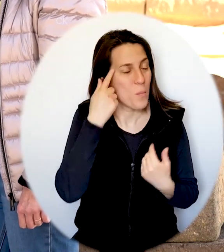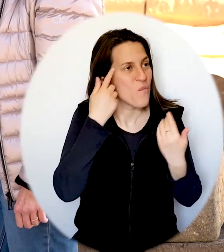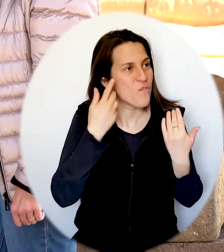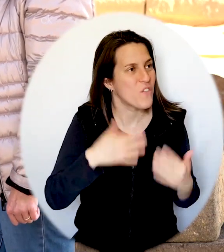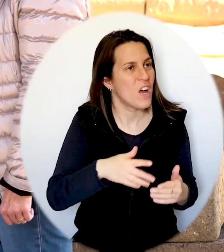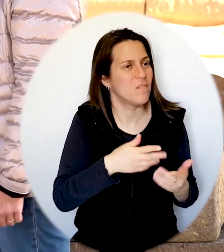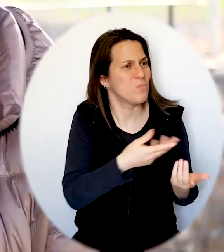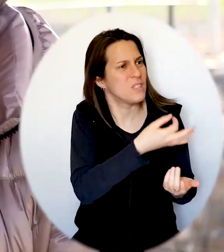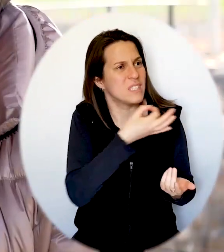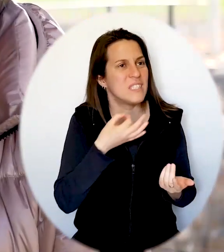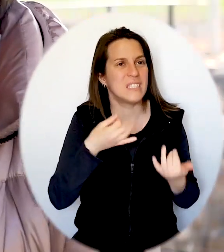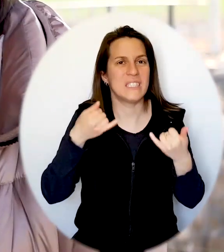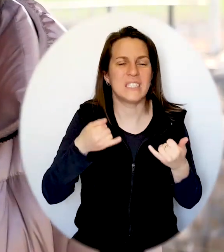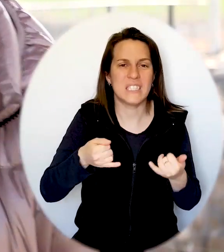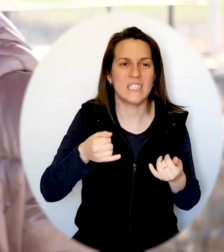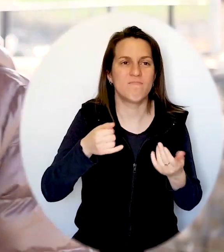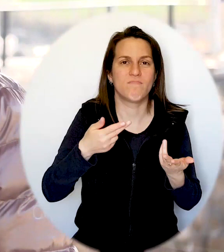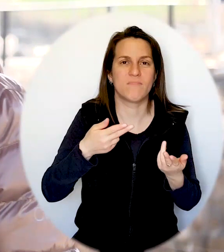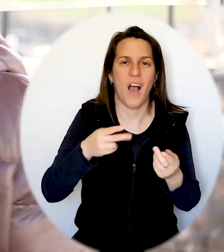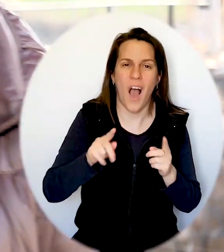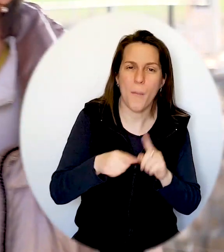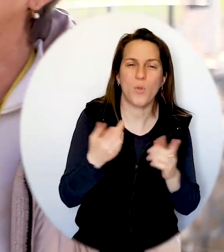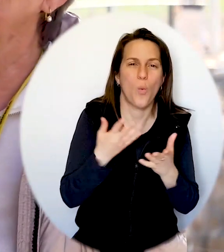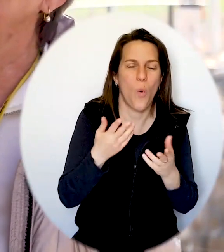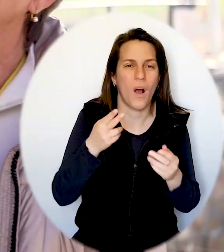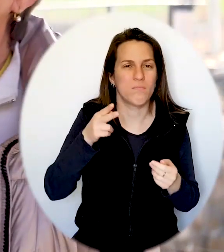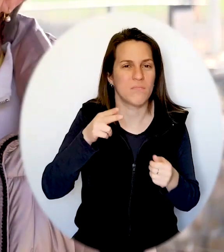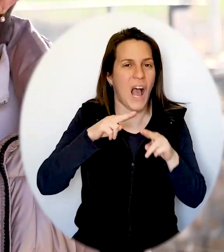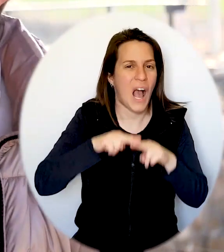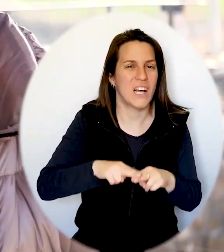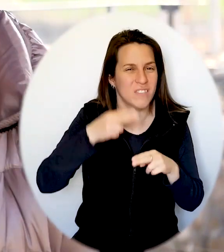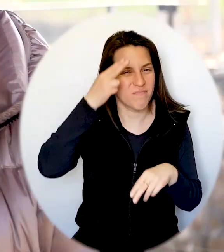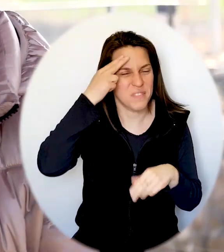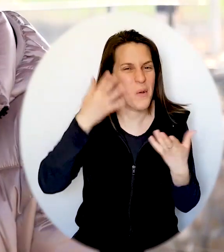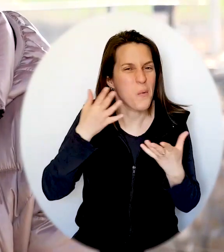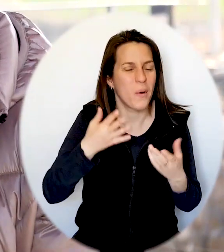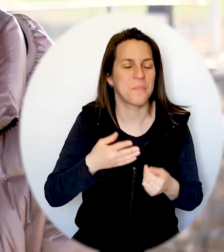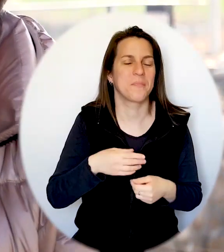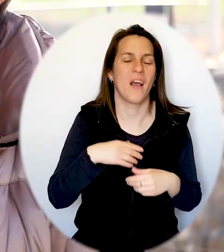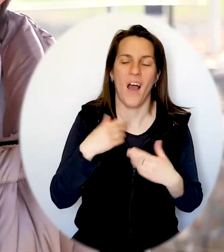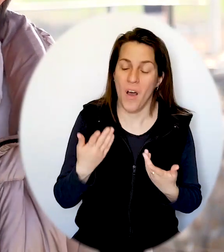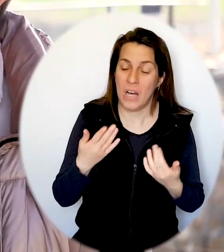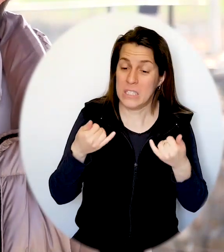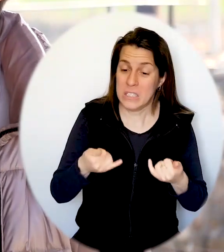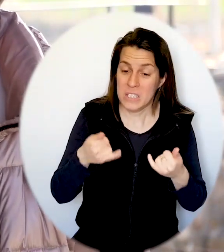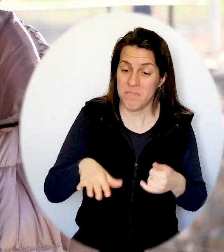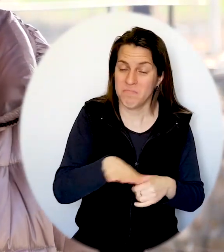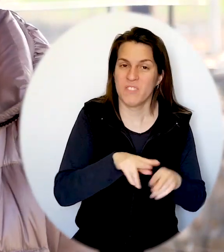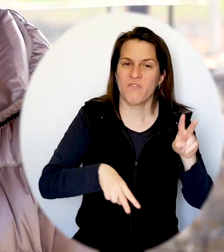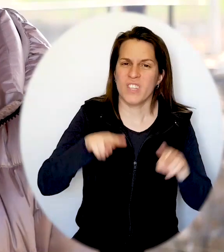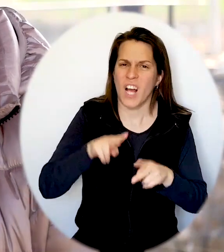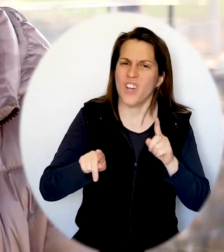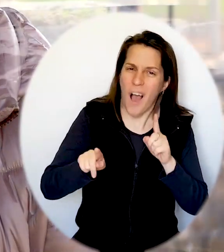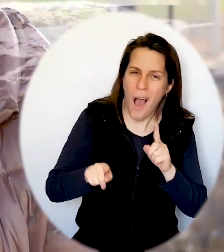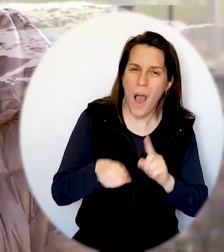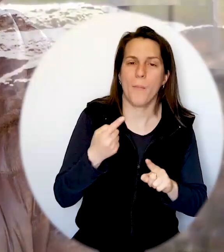? Alors, à retenir, c'était plutôt une ville qu'un village. C'était un endroit très important, qui a